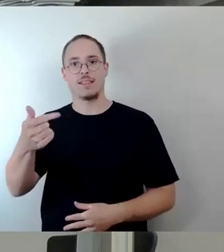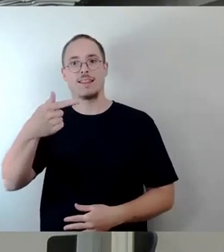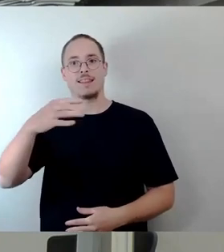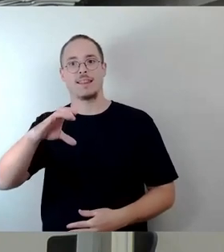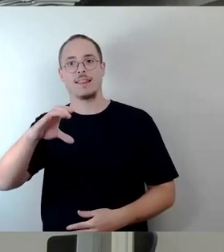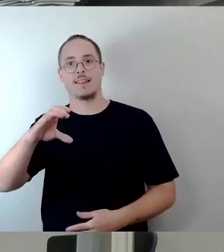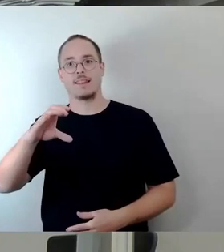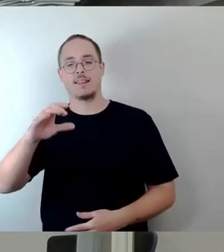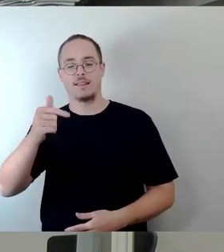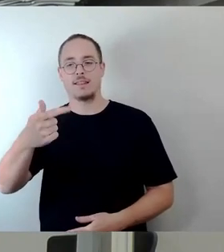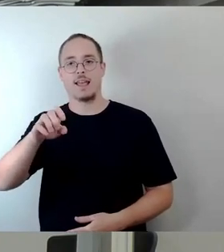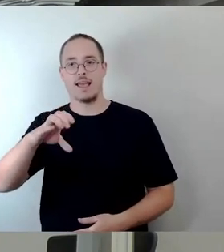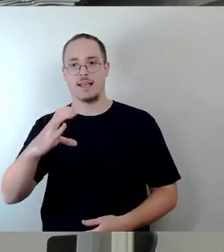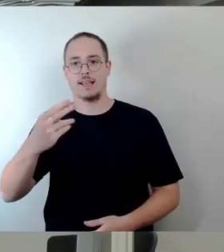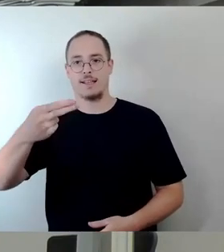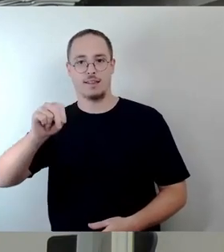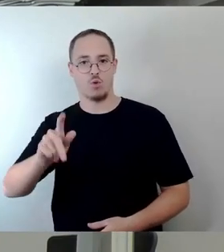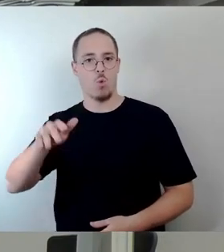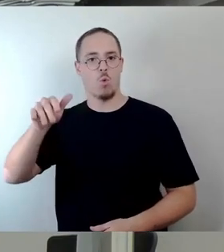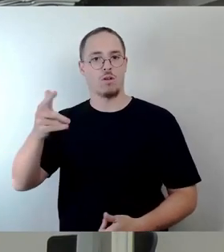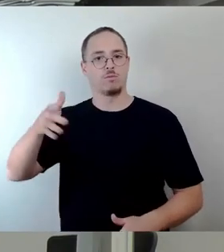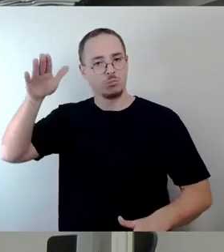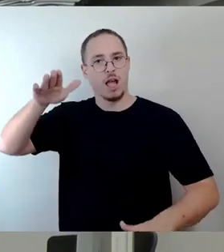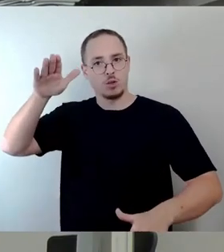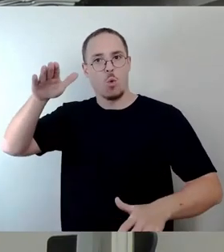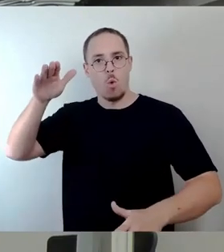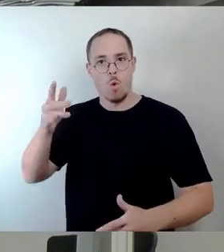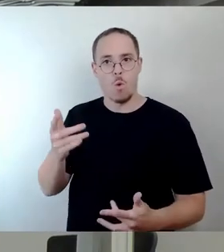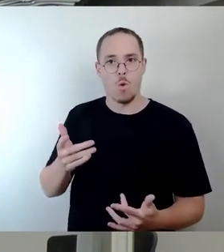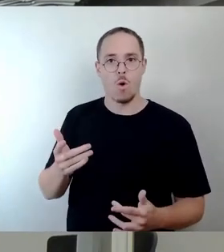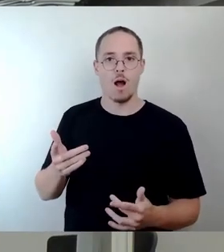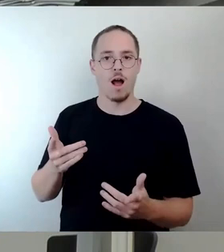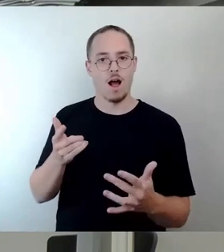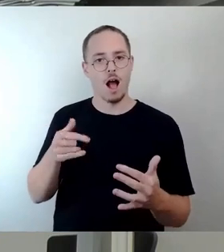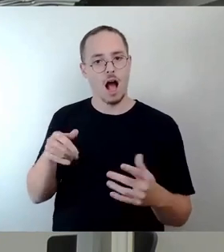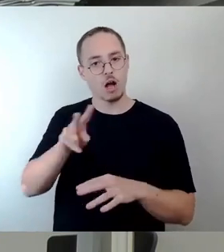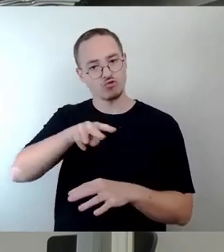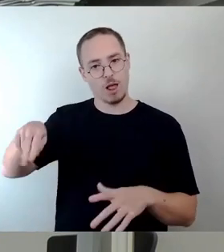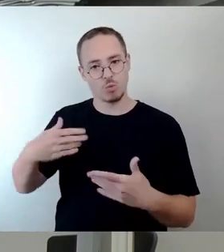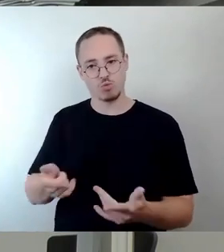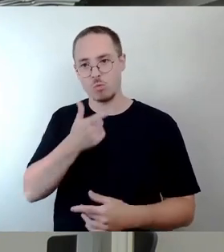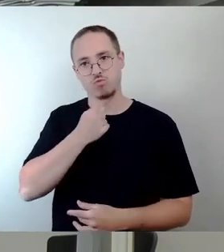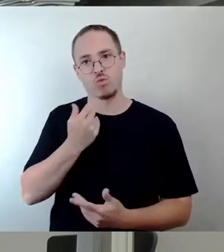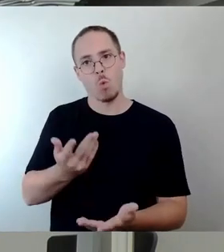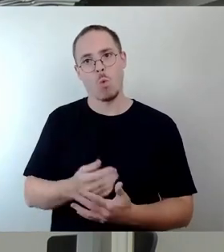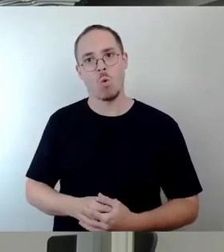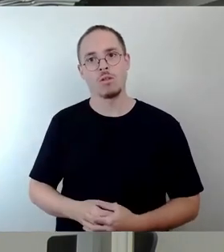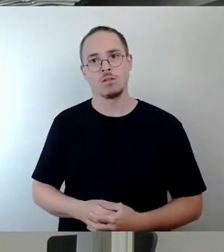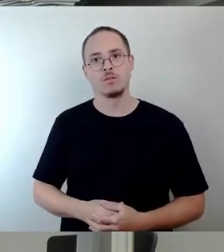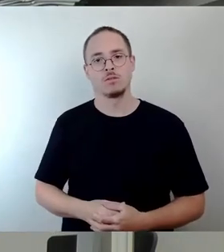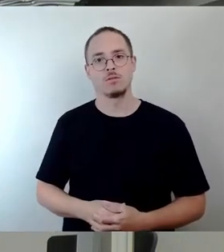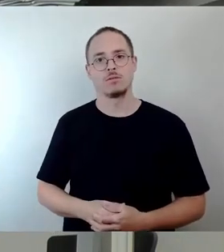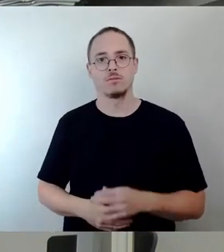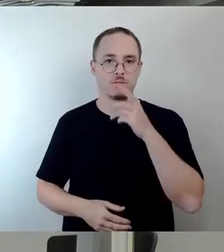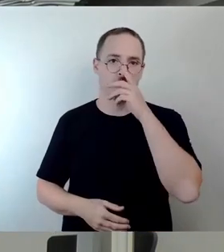hingekommen. Das war eine ganz wunderbare Atmosphäre. Ich sage mal, das ist ein super Projekt. Und Herr Zastrow, ich sage es Ihnen auch, einfach mal machen. Das wäre